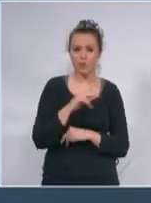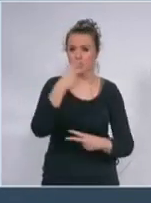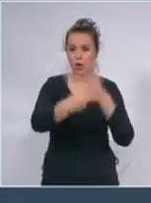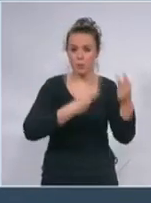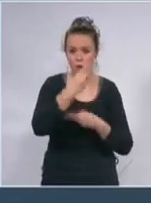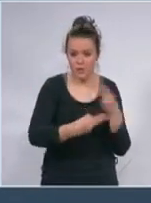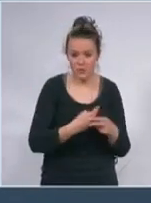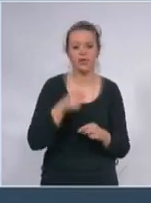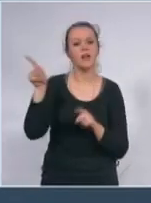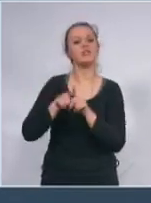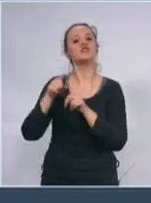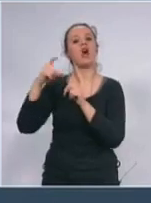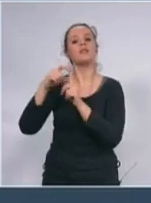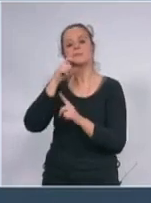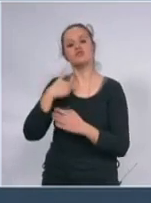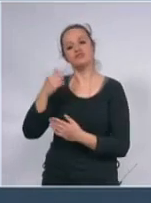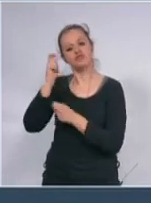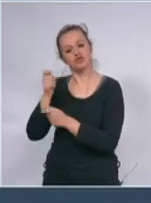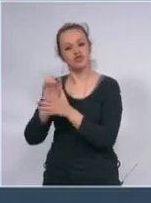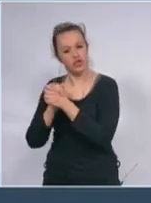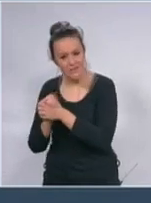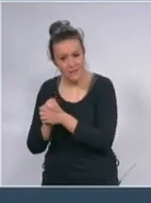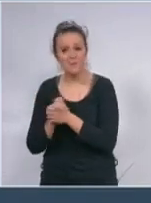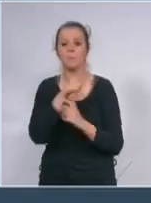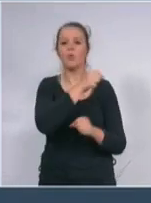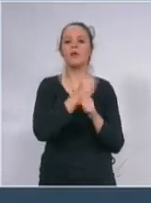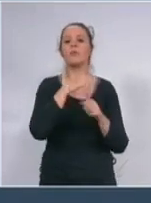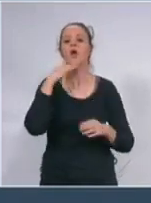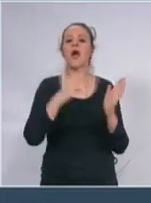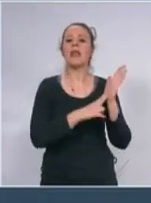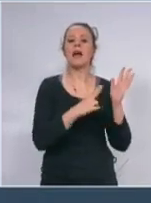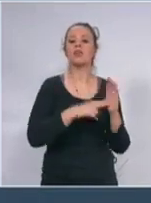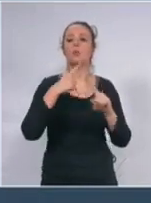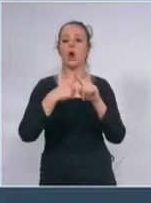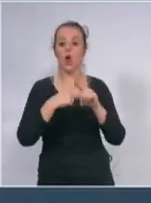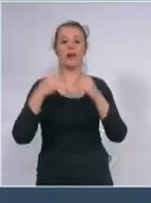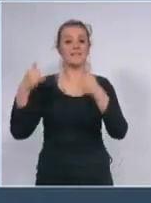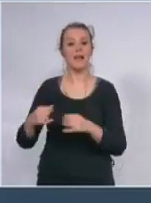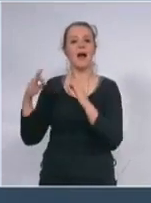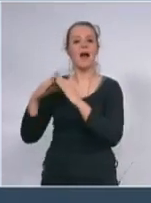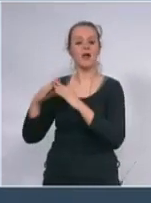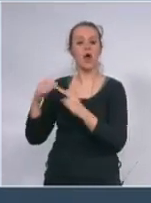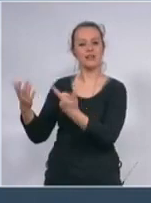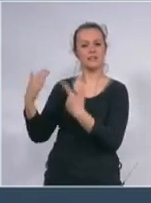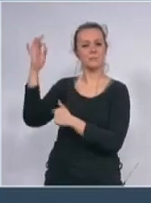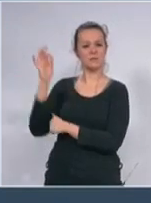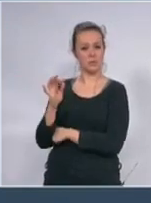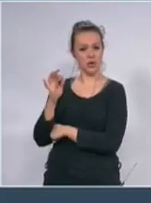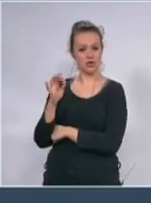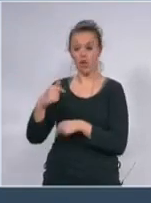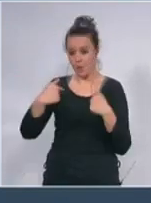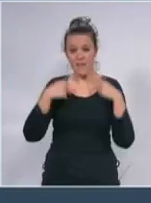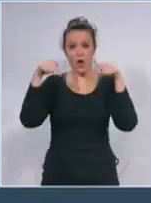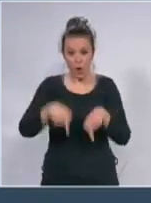i na natrium, hipokloridu i sada na alkoholu 70%. Dakle, radimo na dezinfekcionim sredstvima mi ovde.